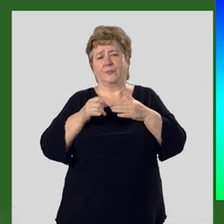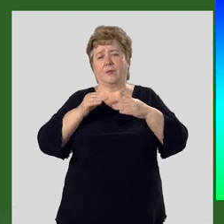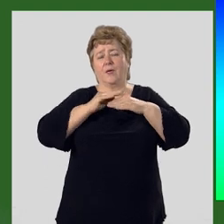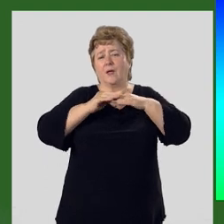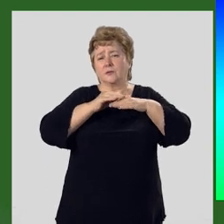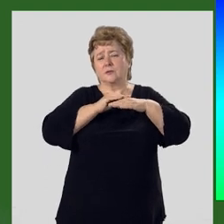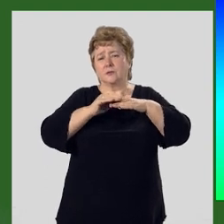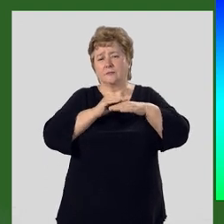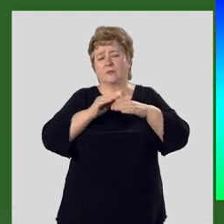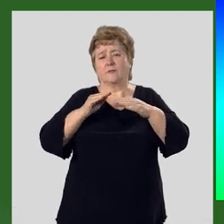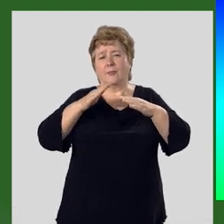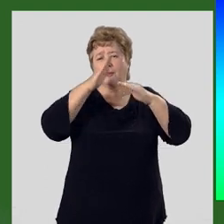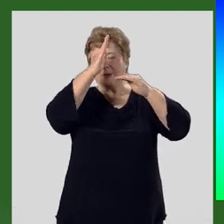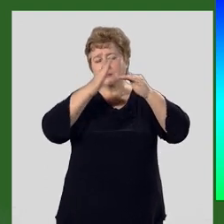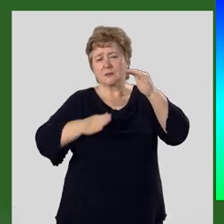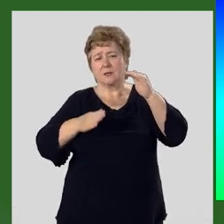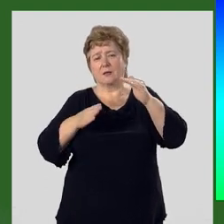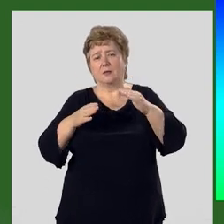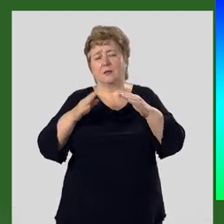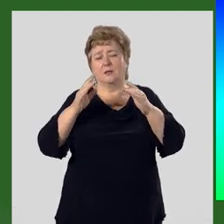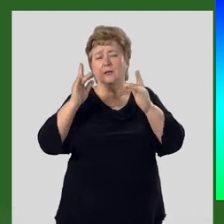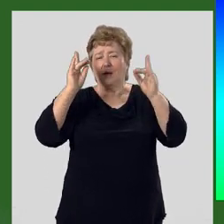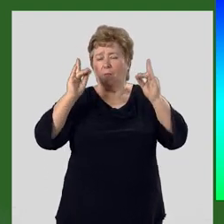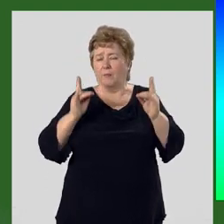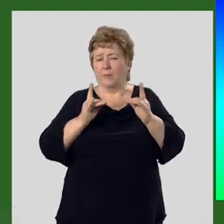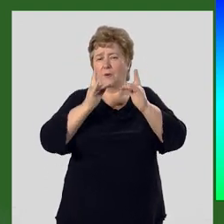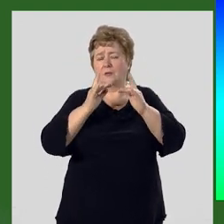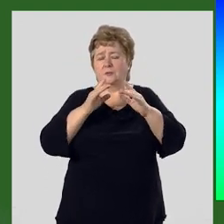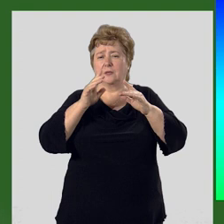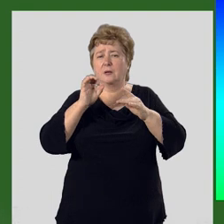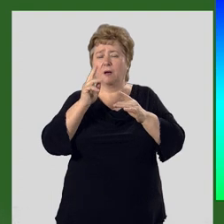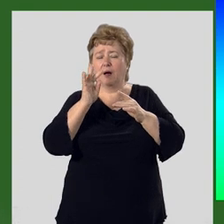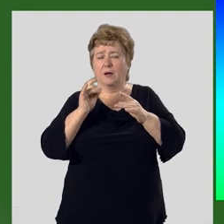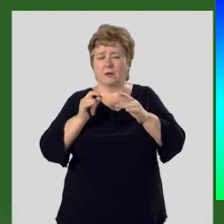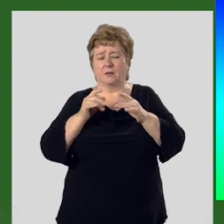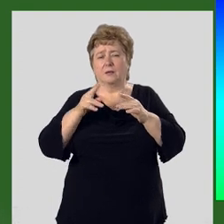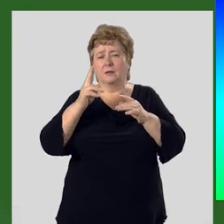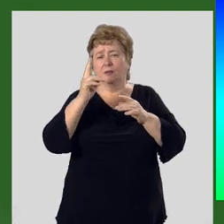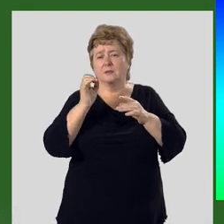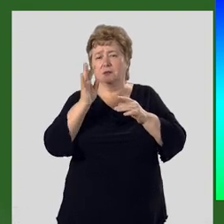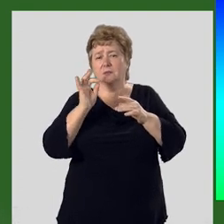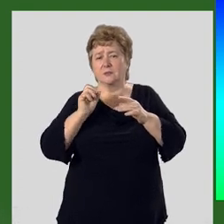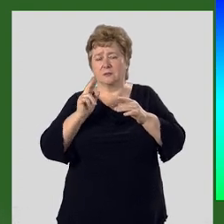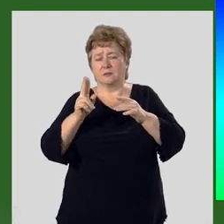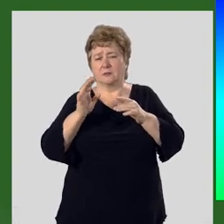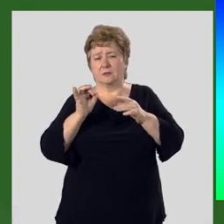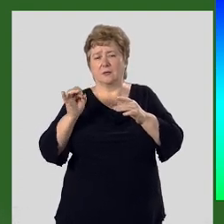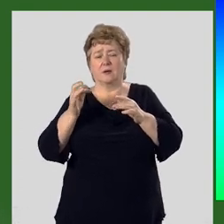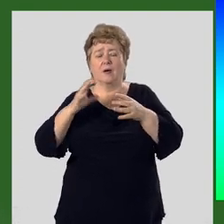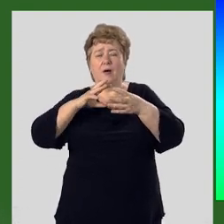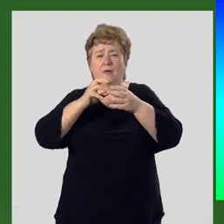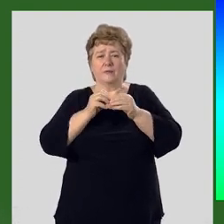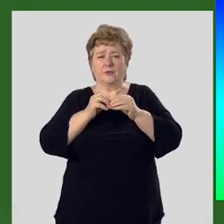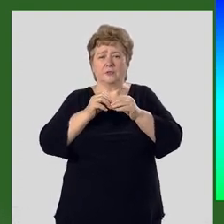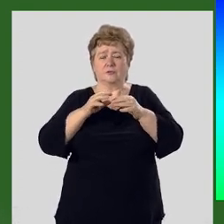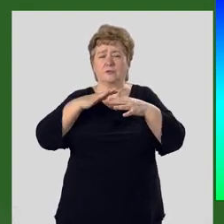отшлифованные скалы, креслообразные кары, цирки. В результате